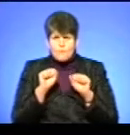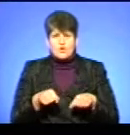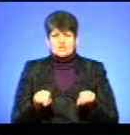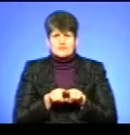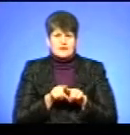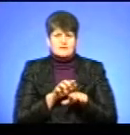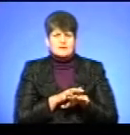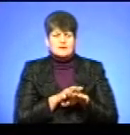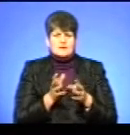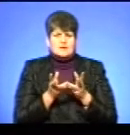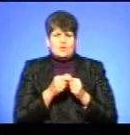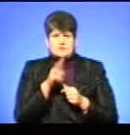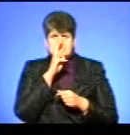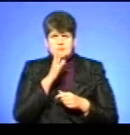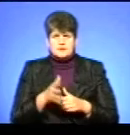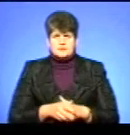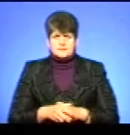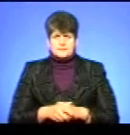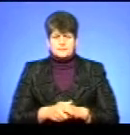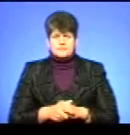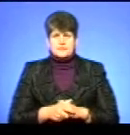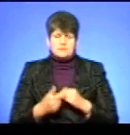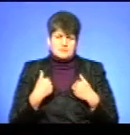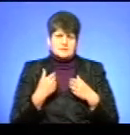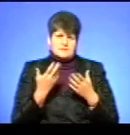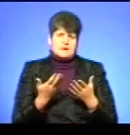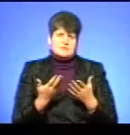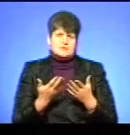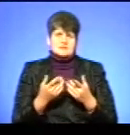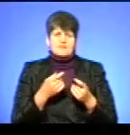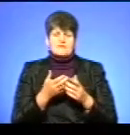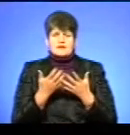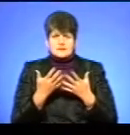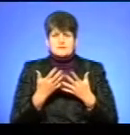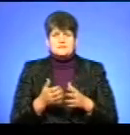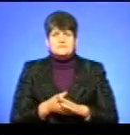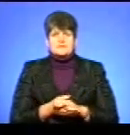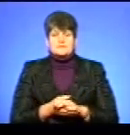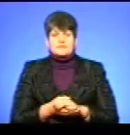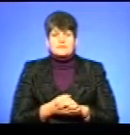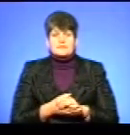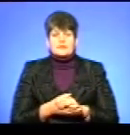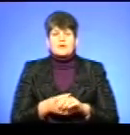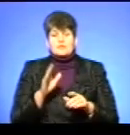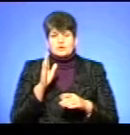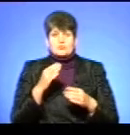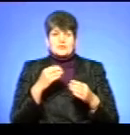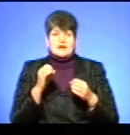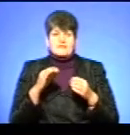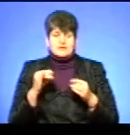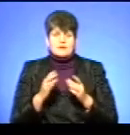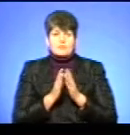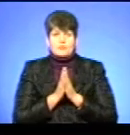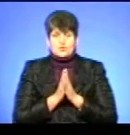нараховувати такі заробітні Добре, я запам'ятаю ваші цифри і ми з вами з'ясуємо. Потім знову вийдемо на ефір чи інші засоби